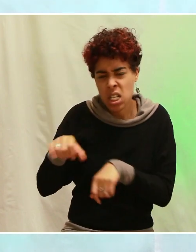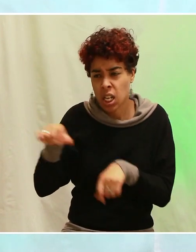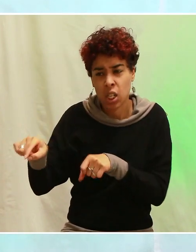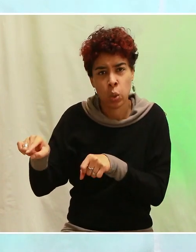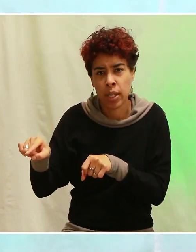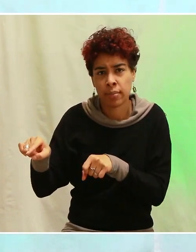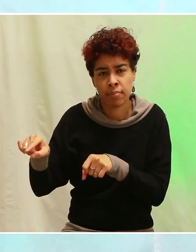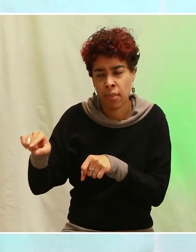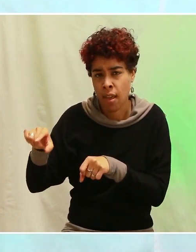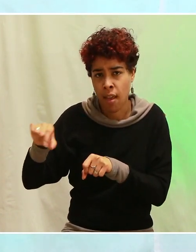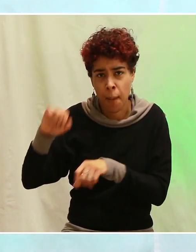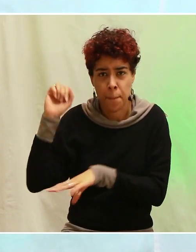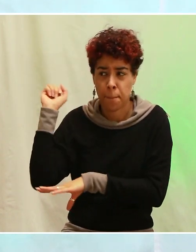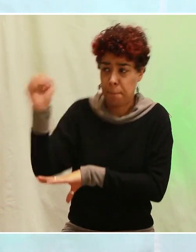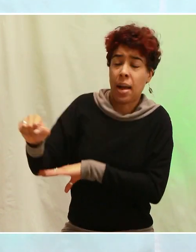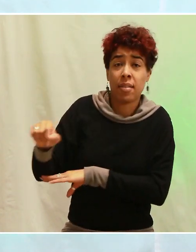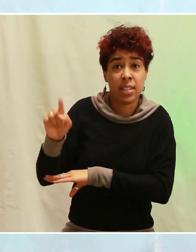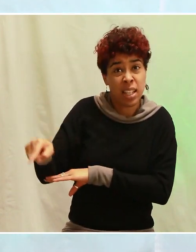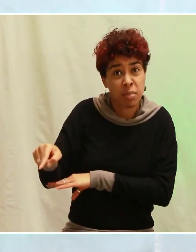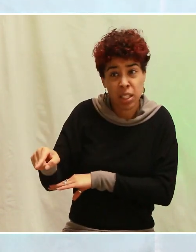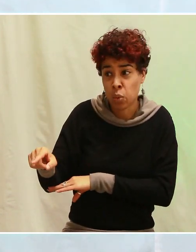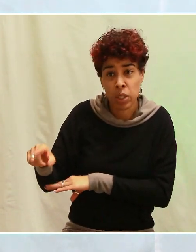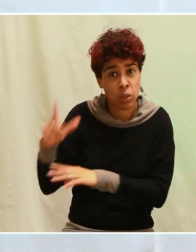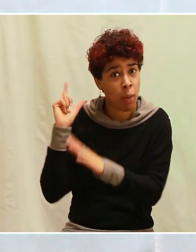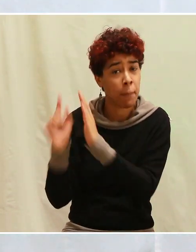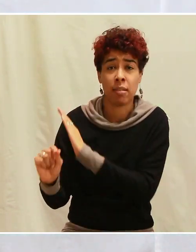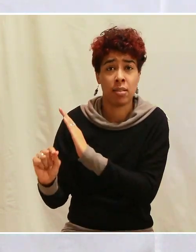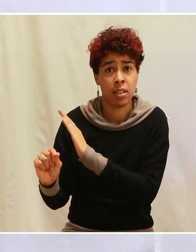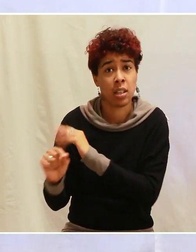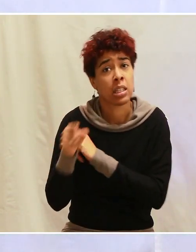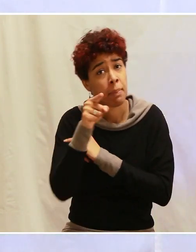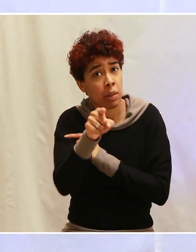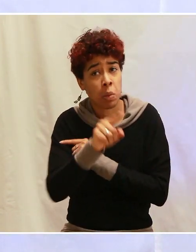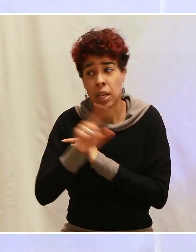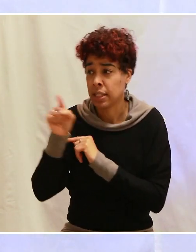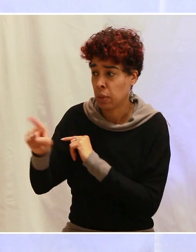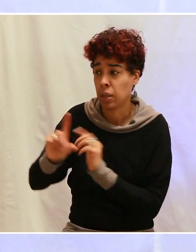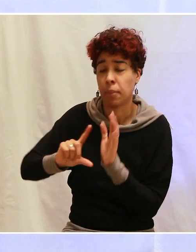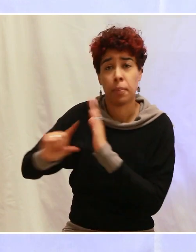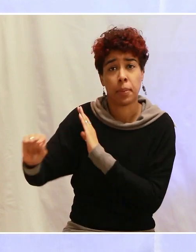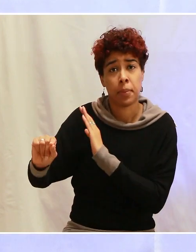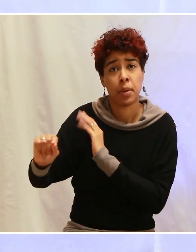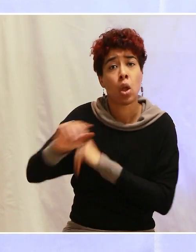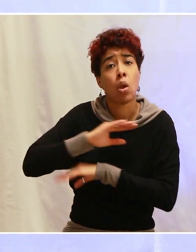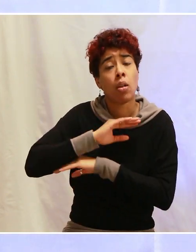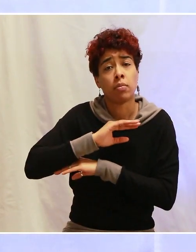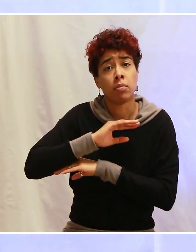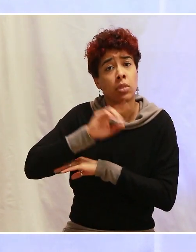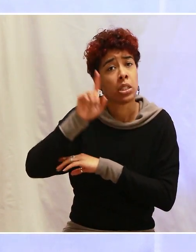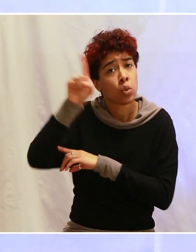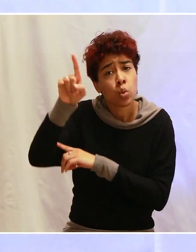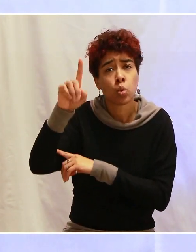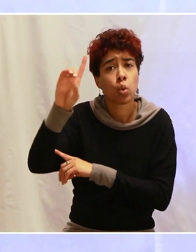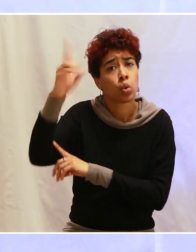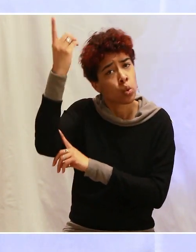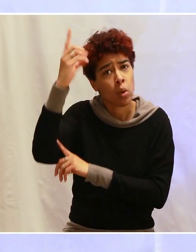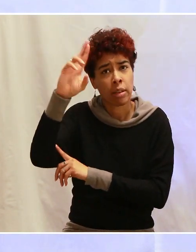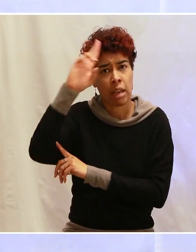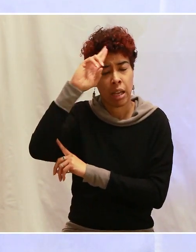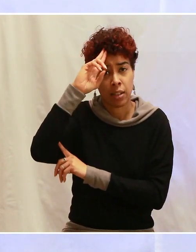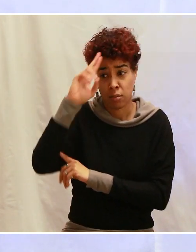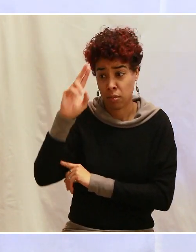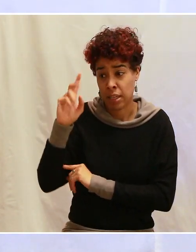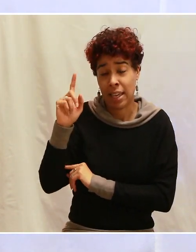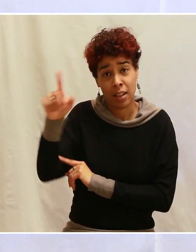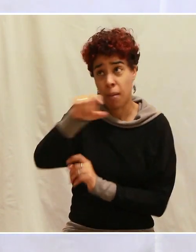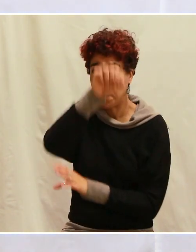craque parce que c'est lui qui doit craquer. Le dernier mot appartient à Dieu. Et comme Dieu est avec toi, alors il ne peut pas faire autre chose que